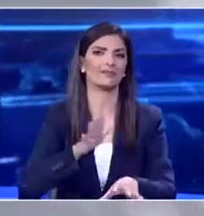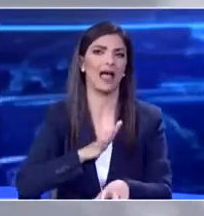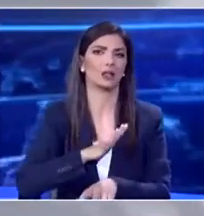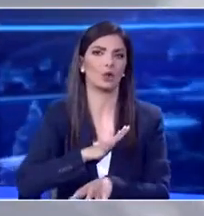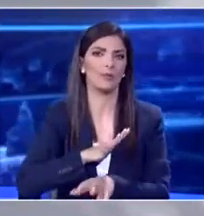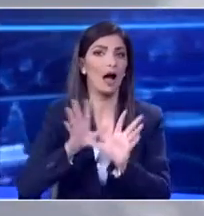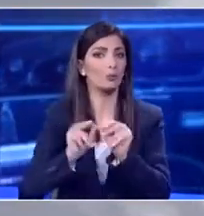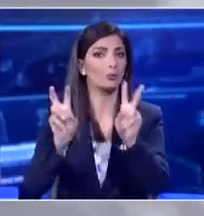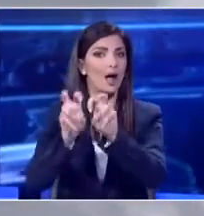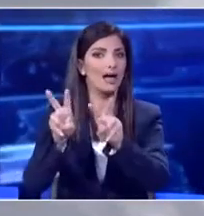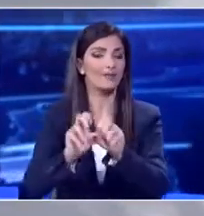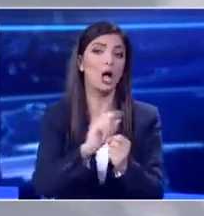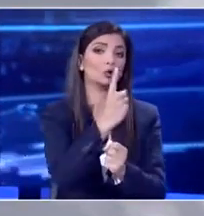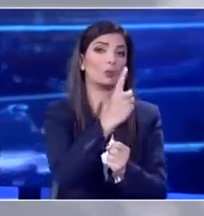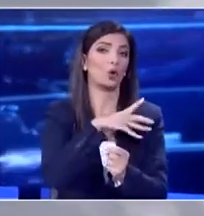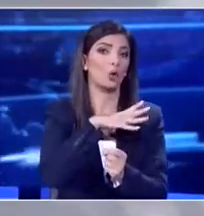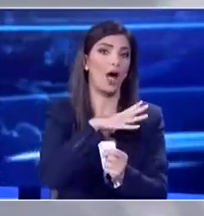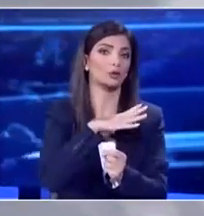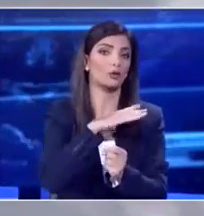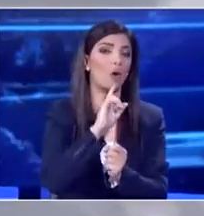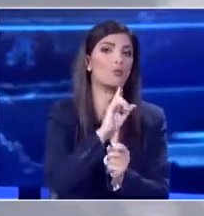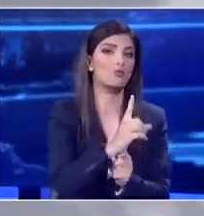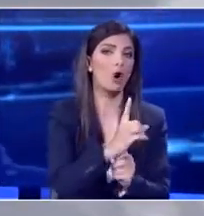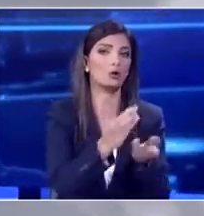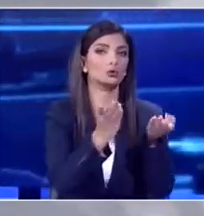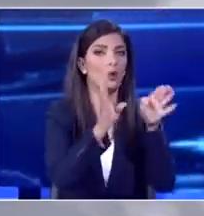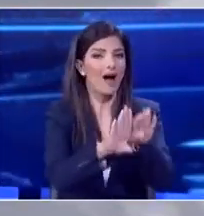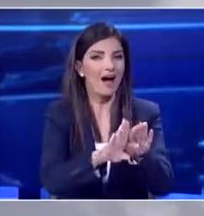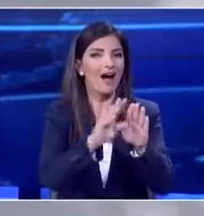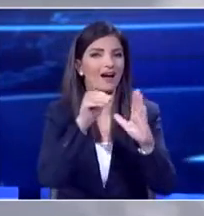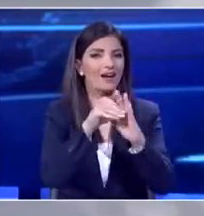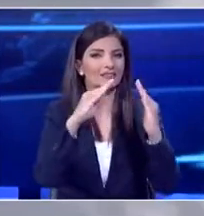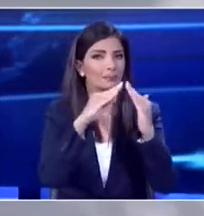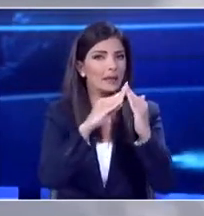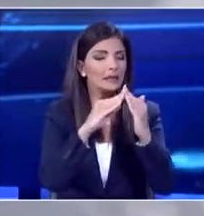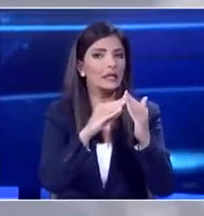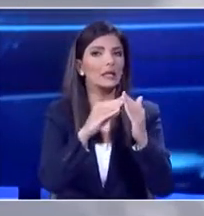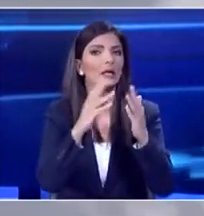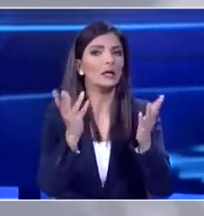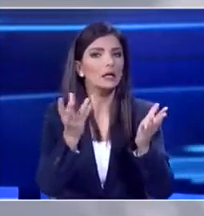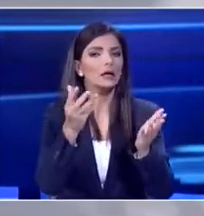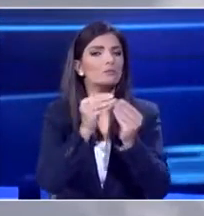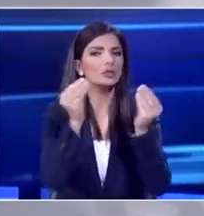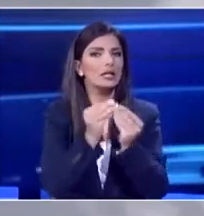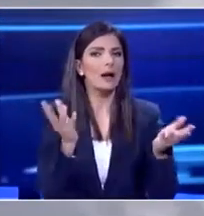εκεί δεν τυθείται θέμα εντοπισμού άλλων στενών επαφών